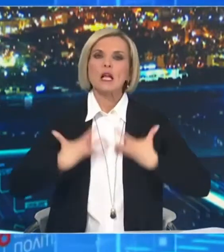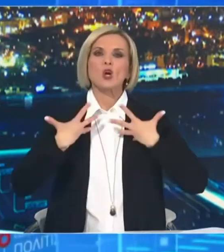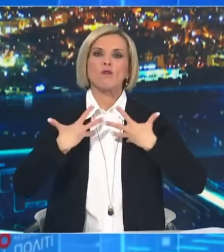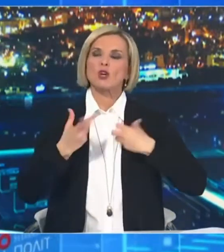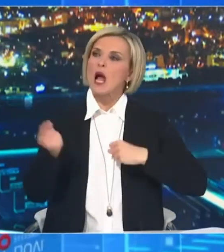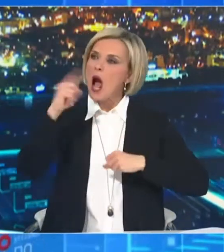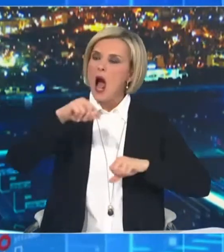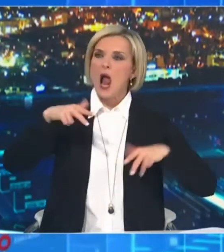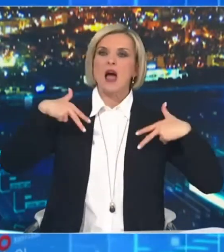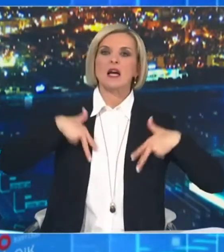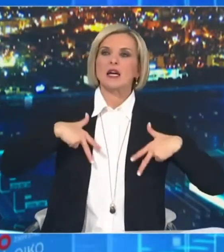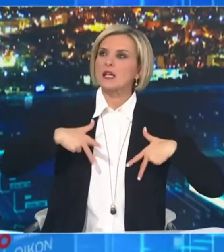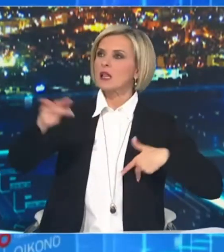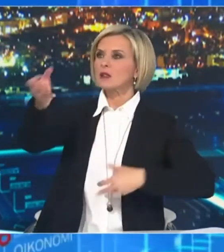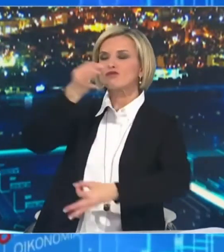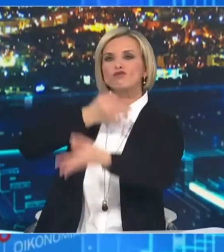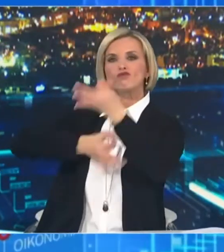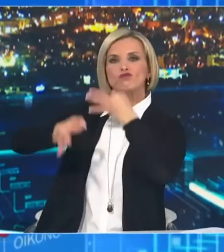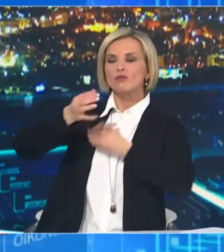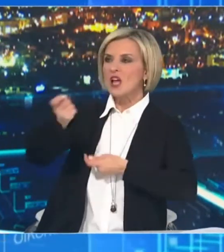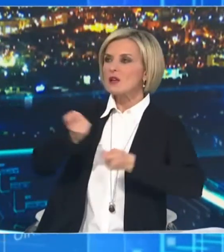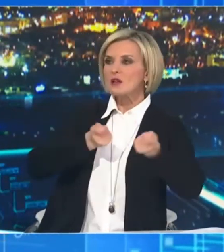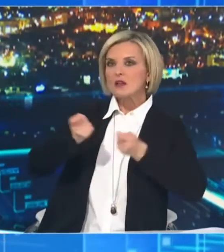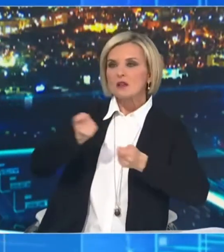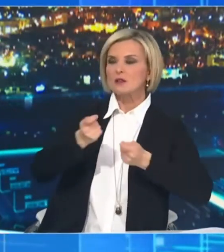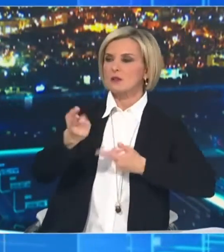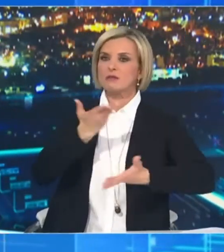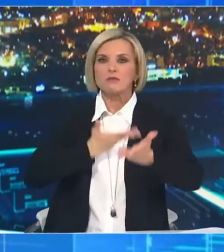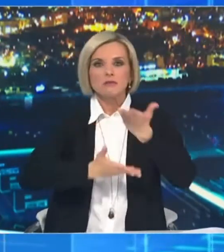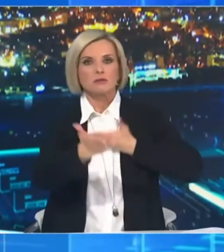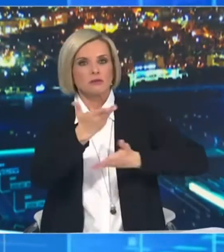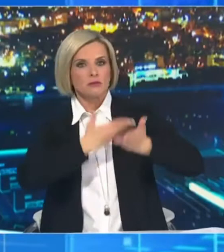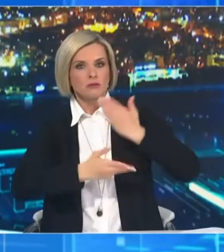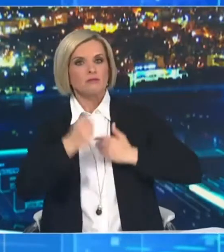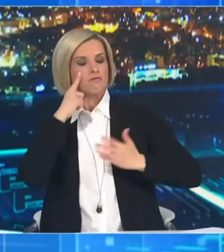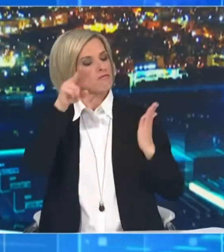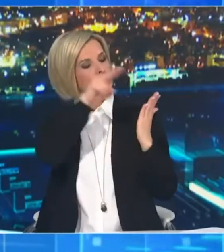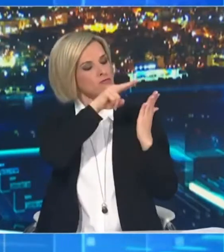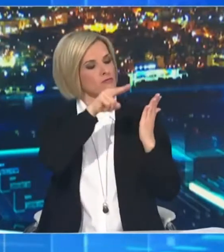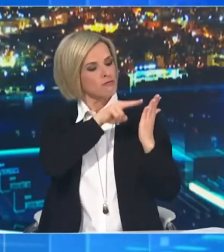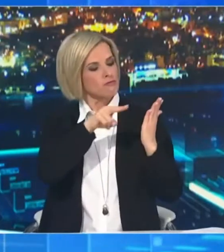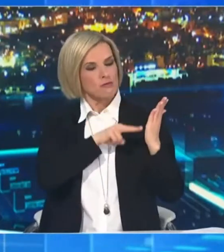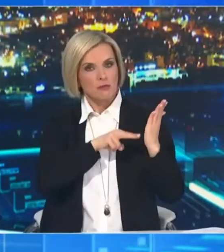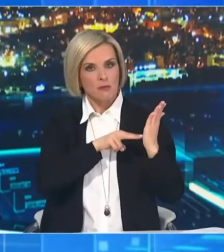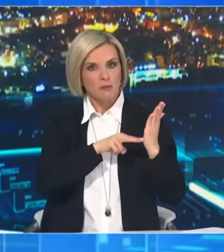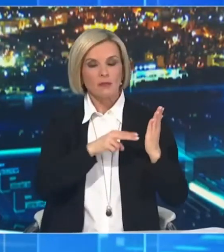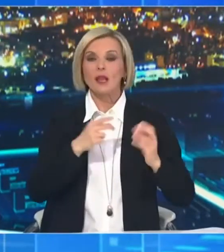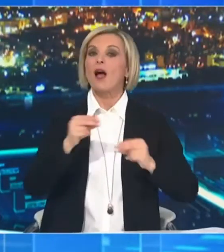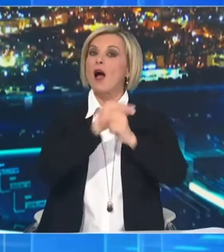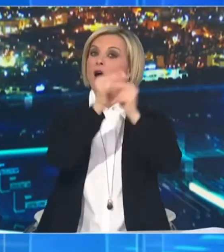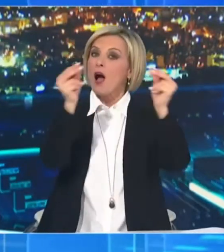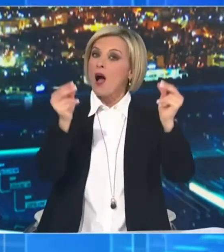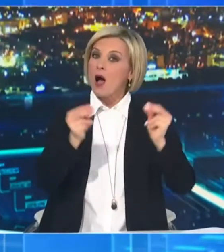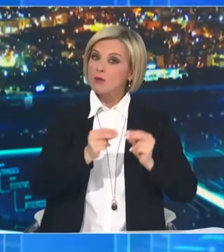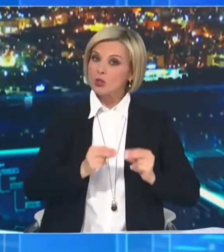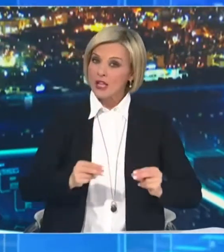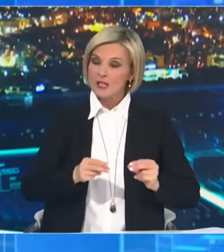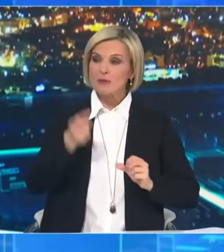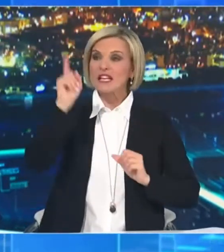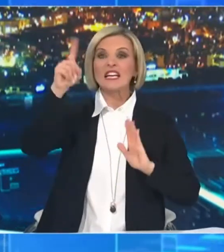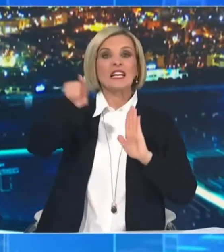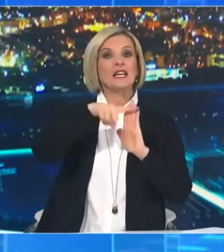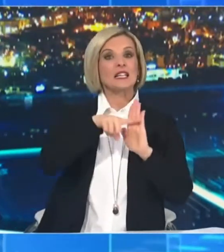τις οδηγίες που διαμόρφωσαν. Έτσι λοιπόν, τα κριτήρια συνοπτικά